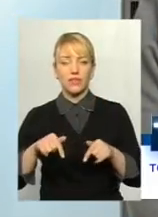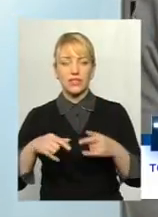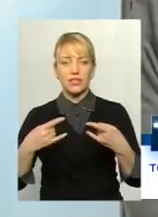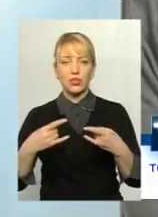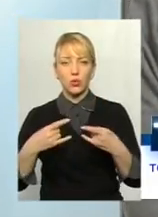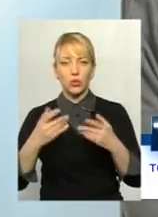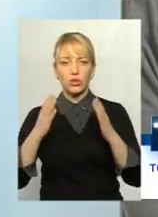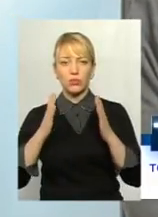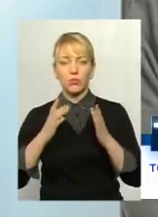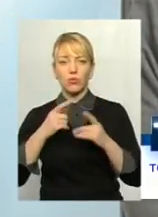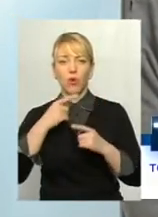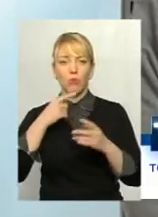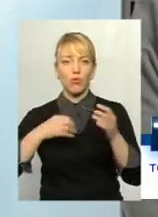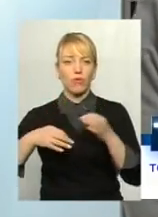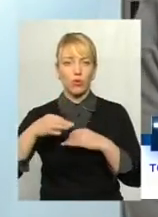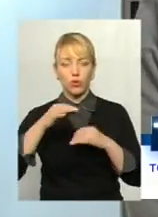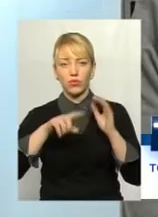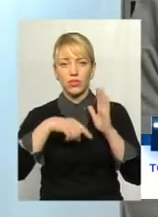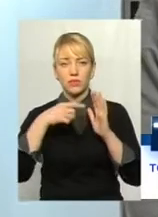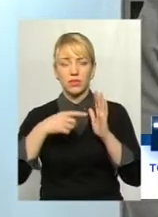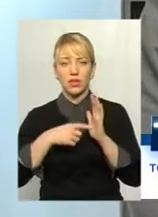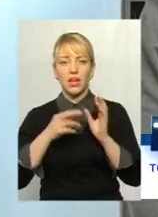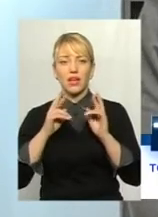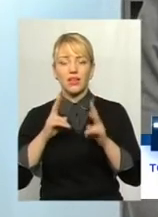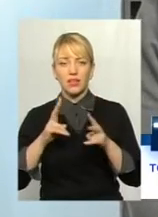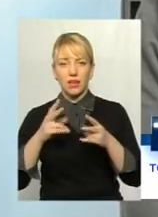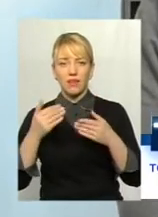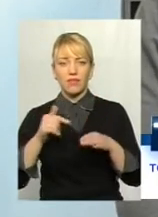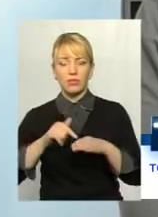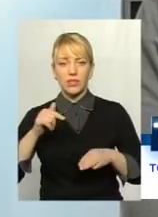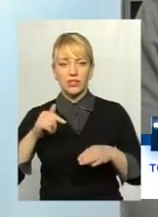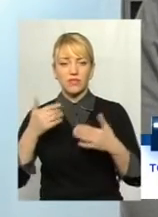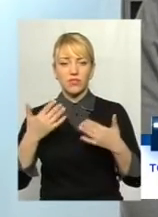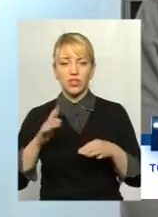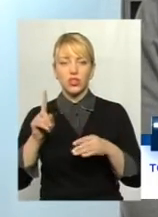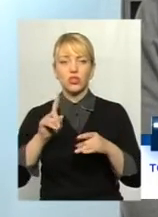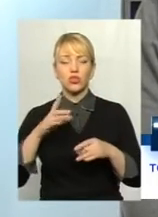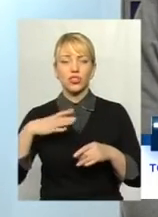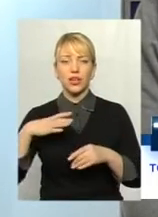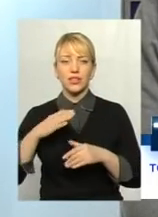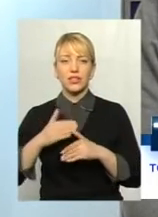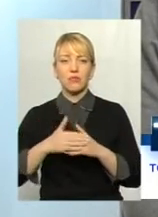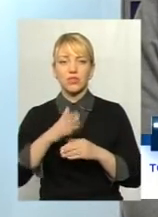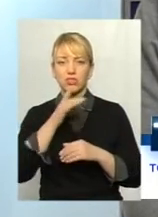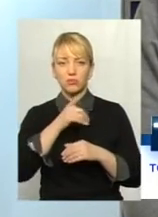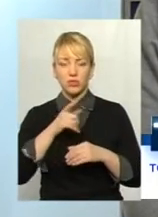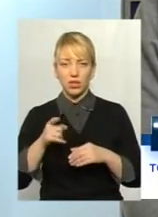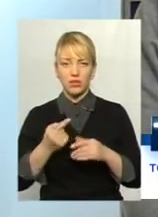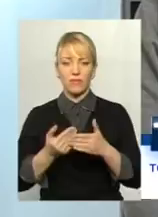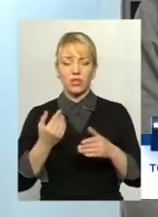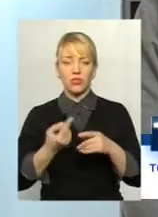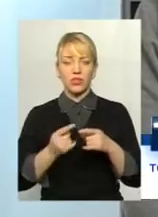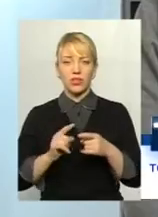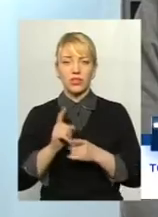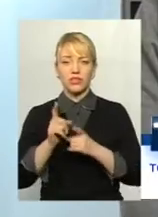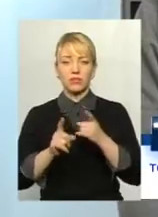запитань, яким чином відобразилося вже і що чекати найближчим часом від тих змін податкового